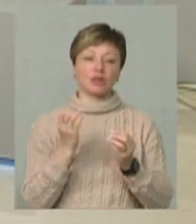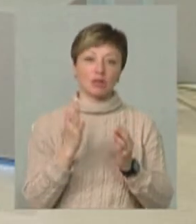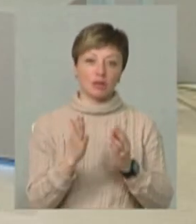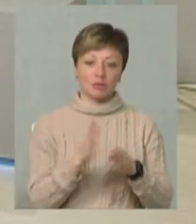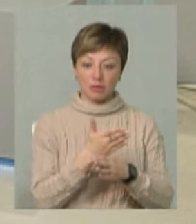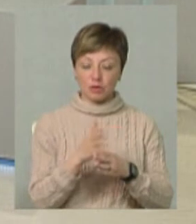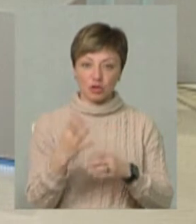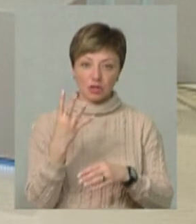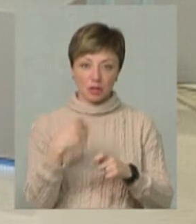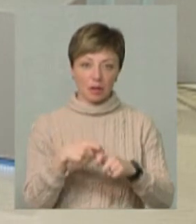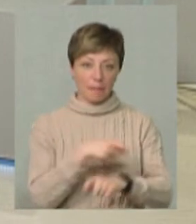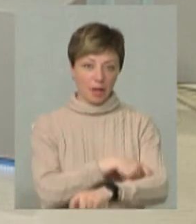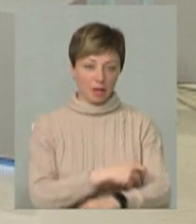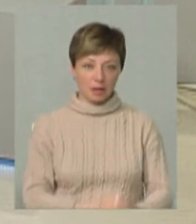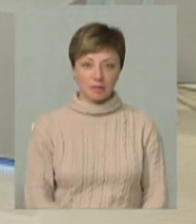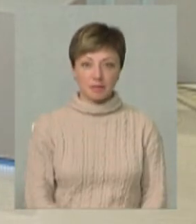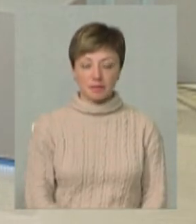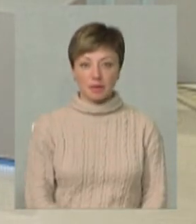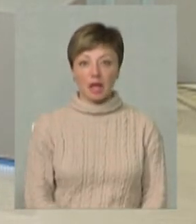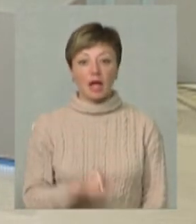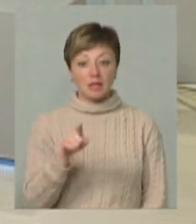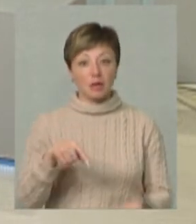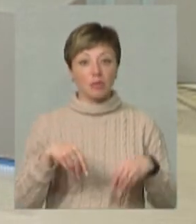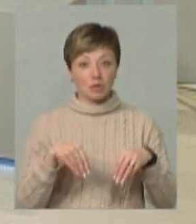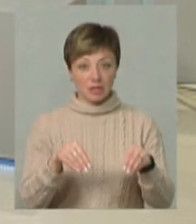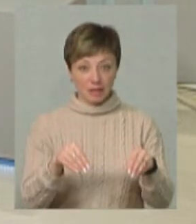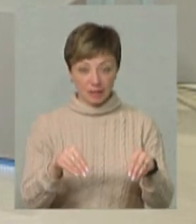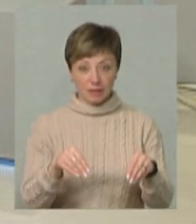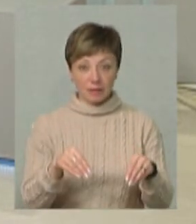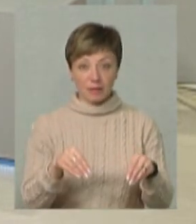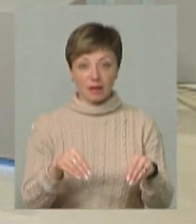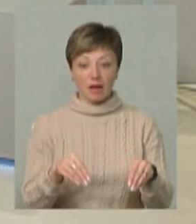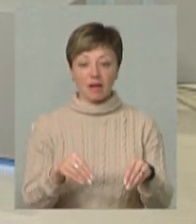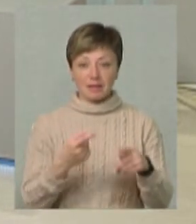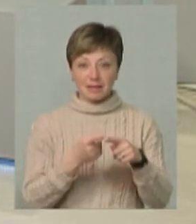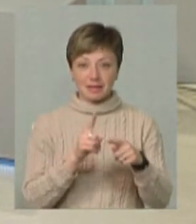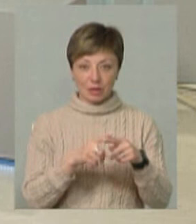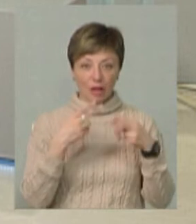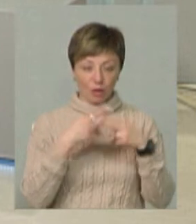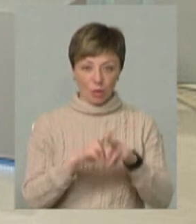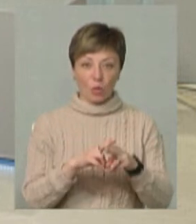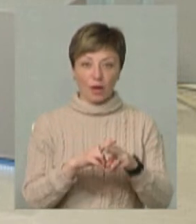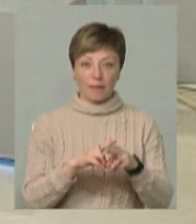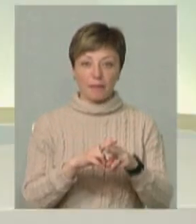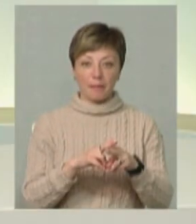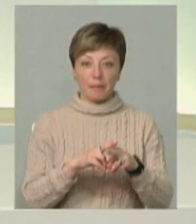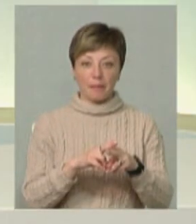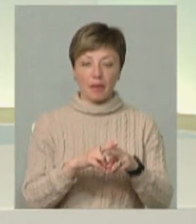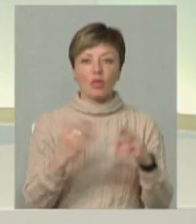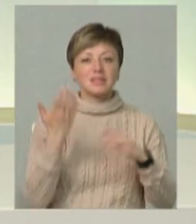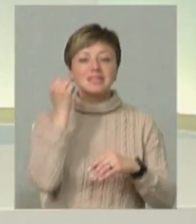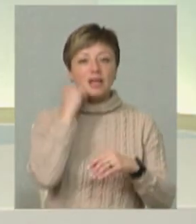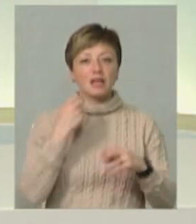міжрядян 4 метри. Те, що ти посадив з відкритею кореновою системою – це якийсь час